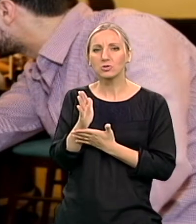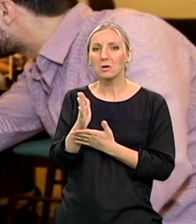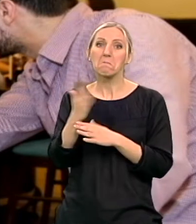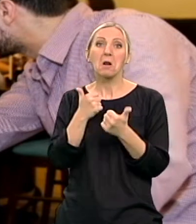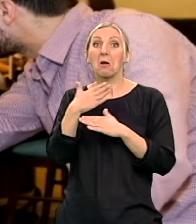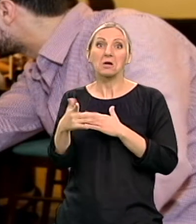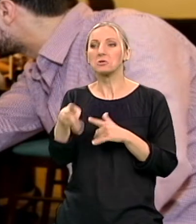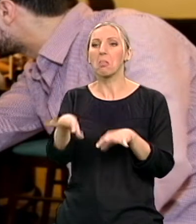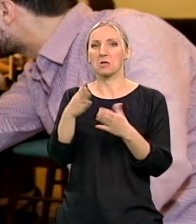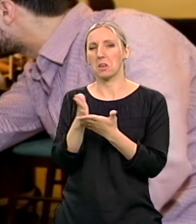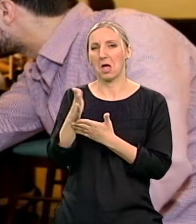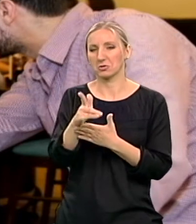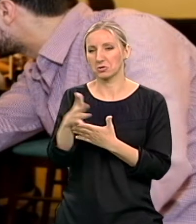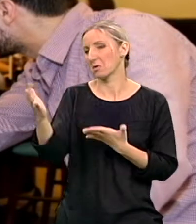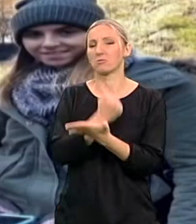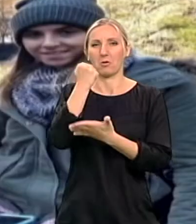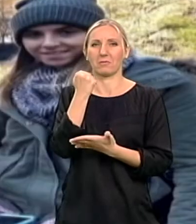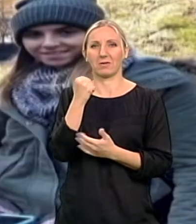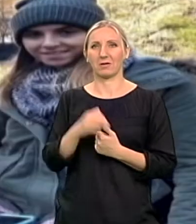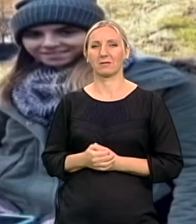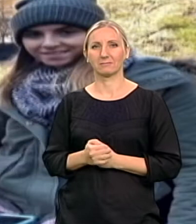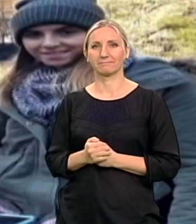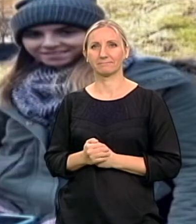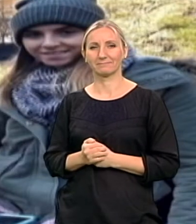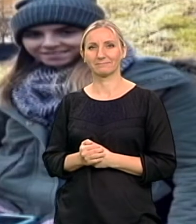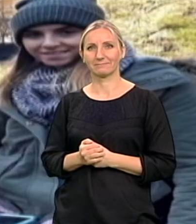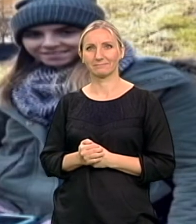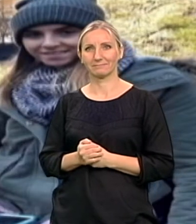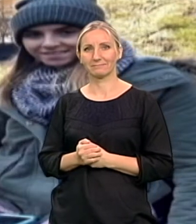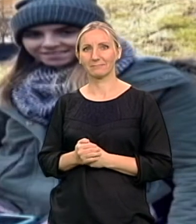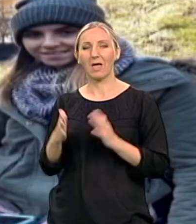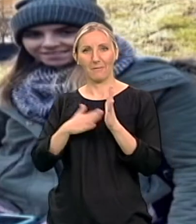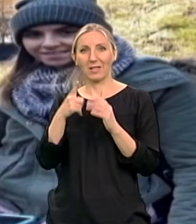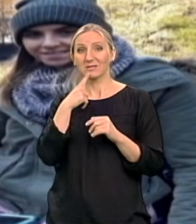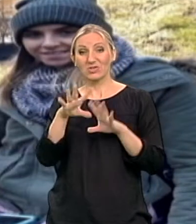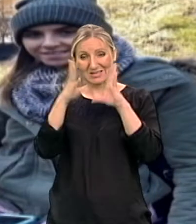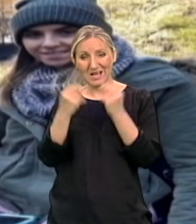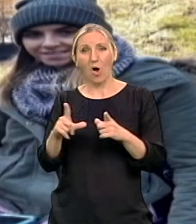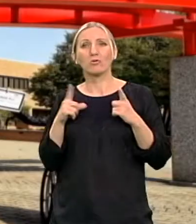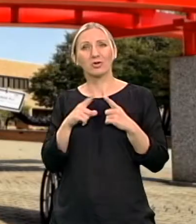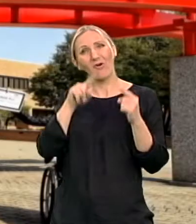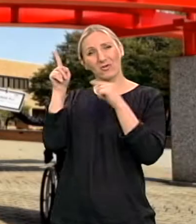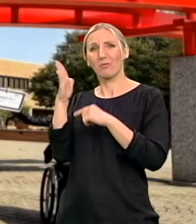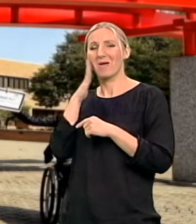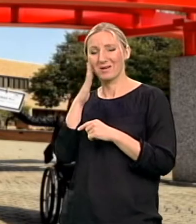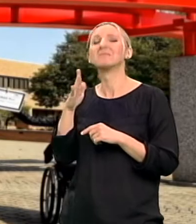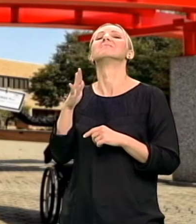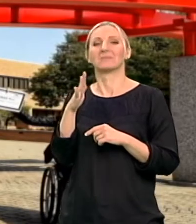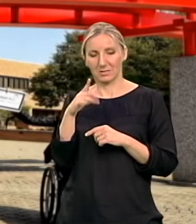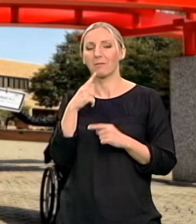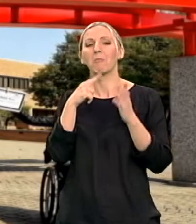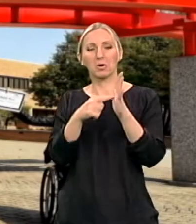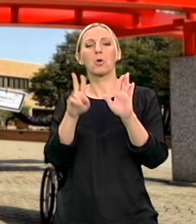naći način. To se sigurno to volim ko njih. Čitav taj život tamo mi je samo pokazao da prosto možeš normalno da